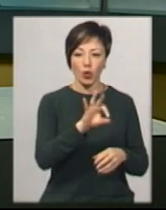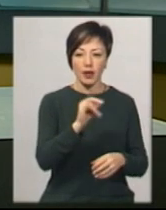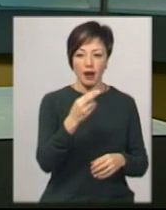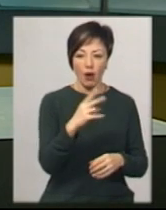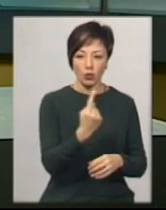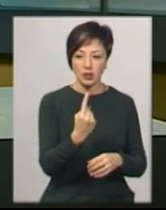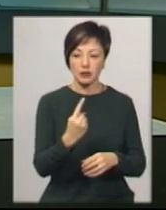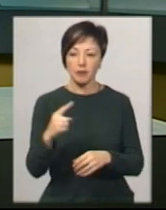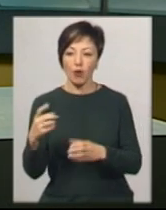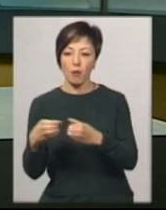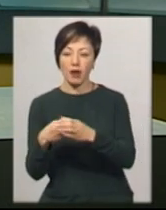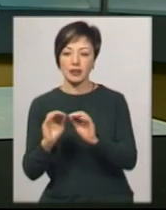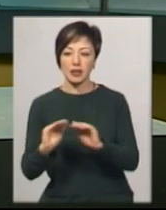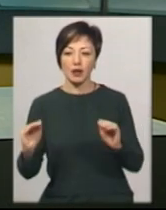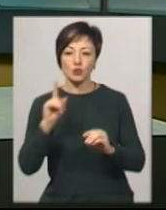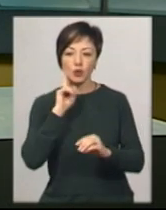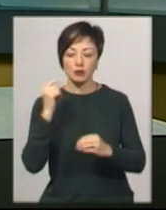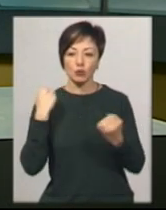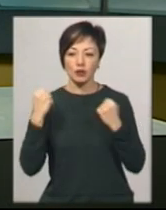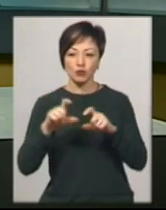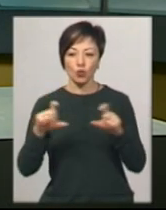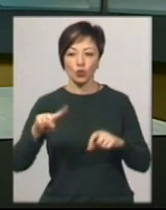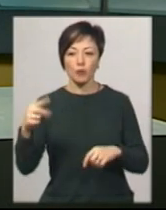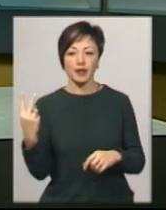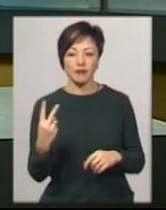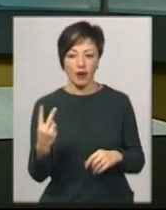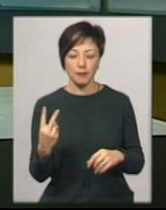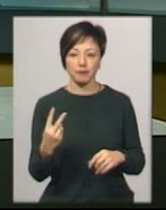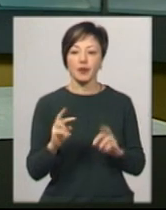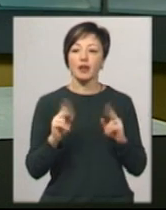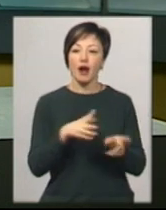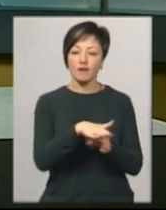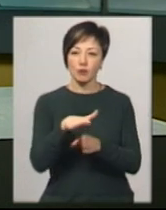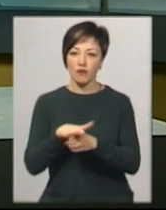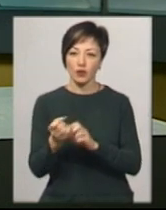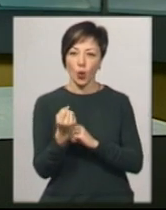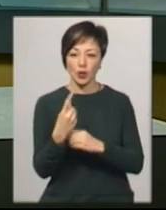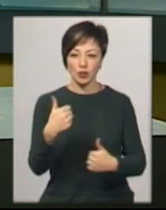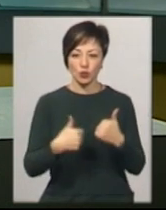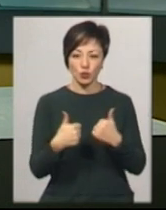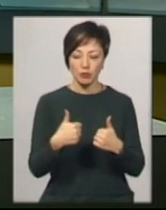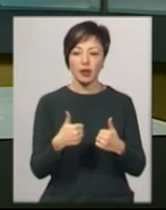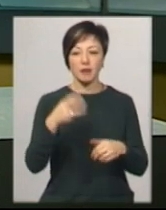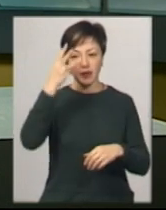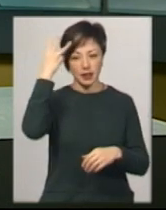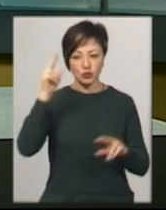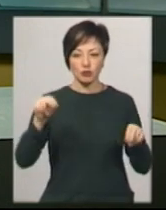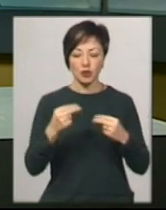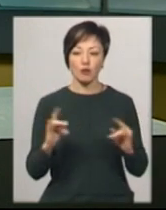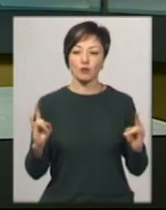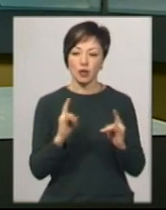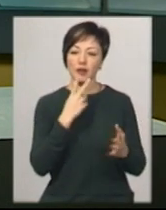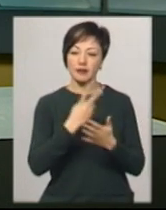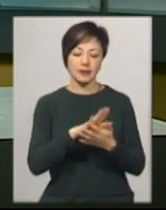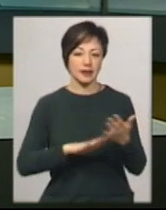-1» та перша команда дитячо-юнацької спортивної школи номер 2. Як відбувався одинадцятий тур преміум-ліги Хмельницького чемпіонату з